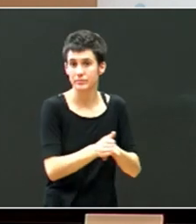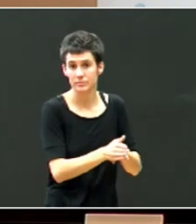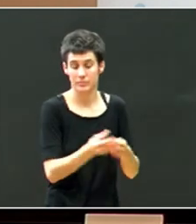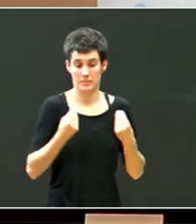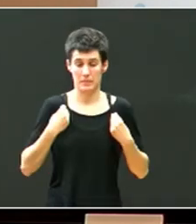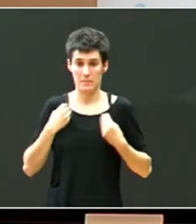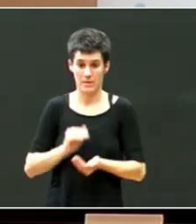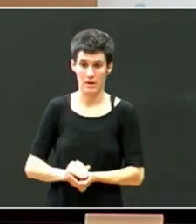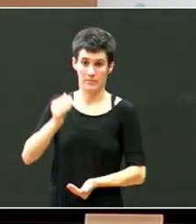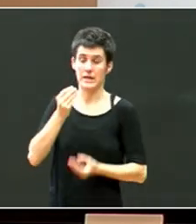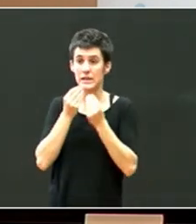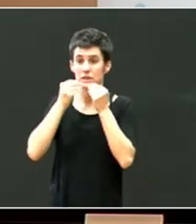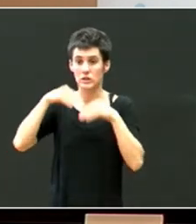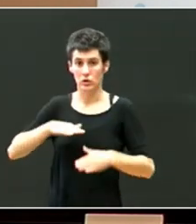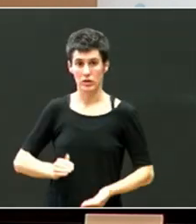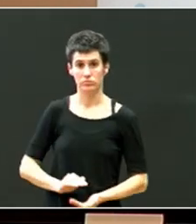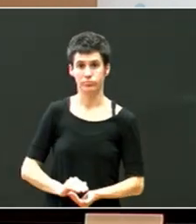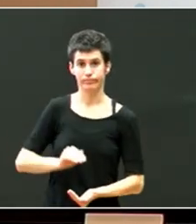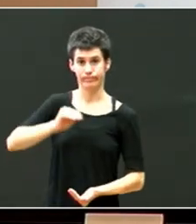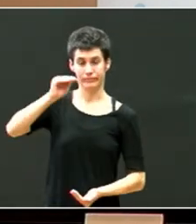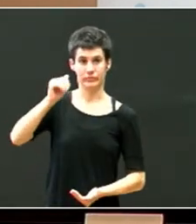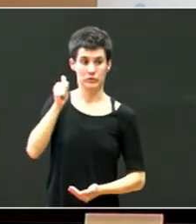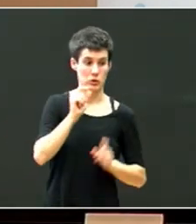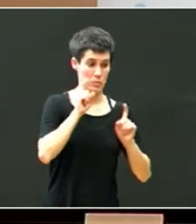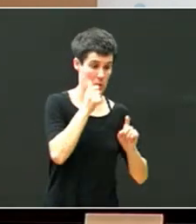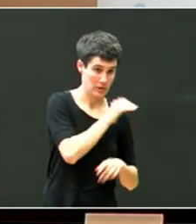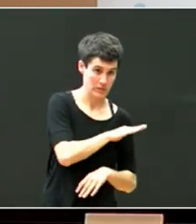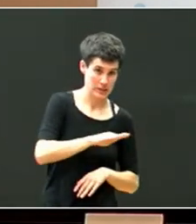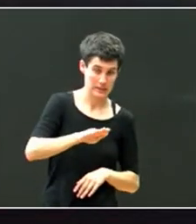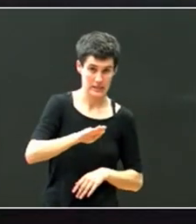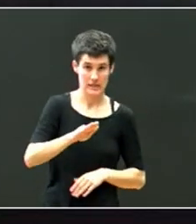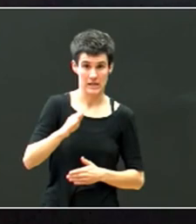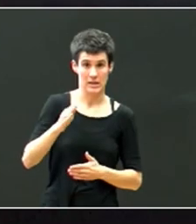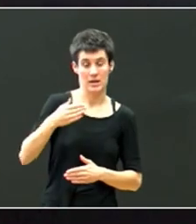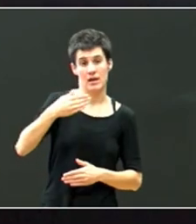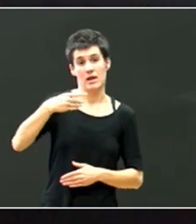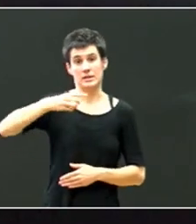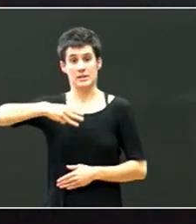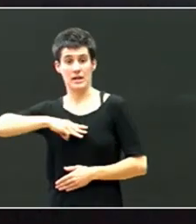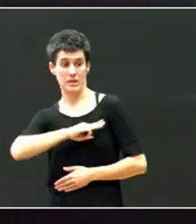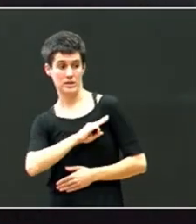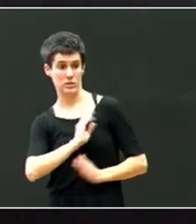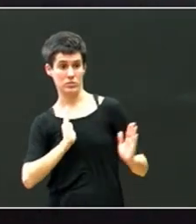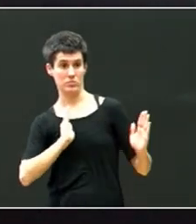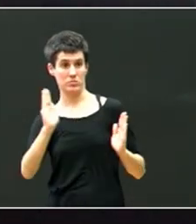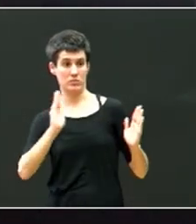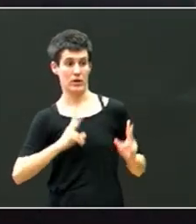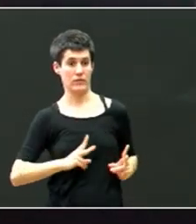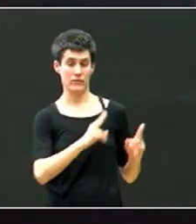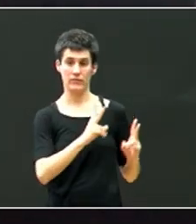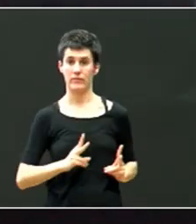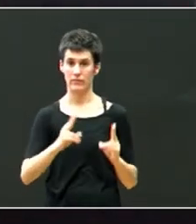horretan, aurrezkuntzatik, debe atxera, bertzona heldu, heldu arte, etapak dezberdinak garatzen dira.